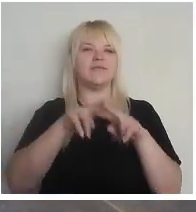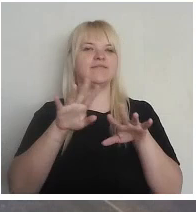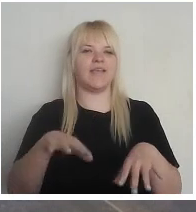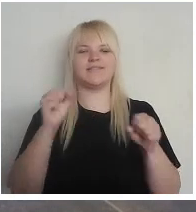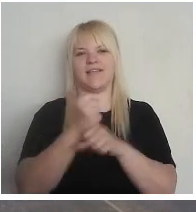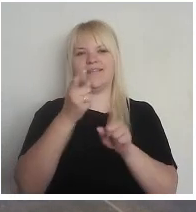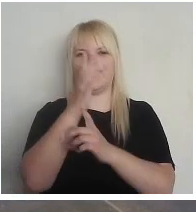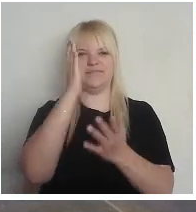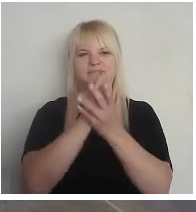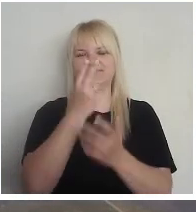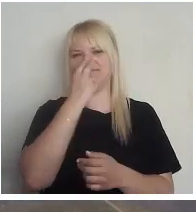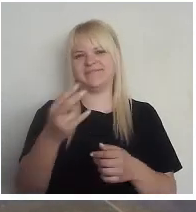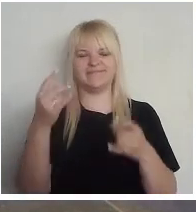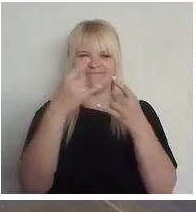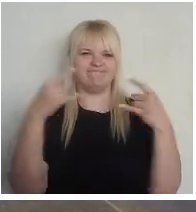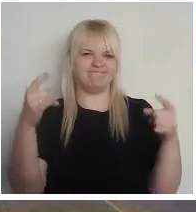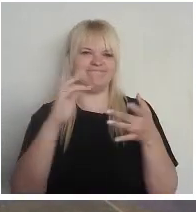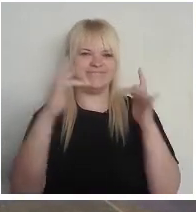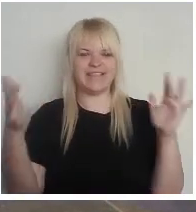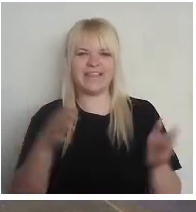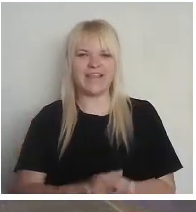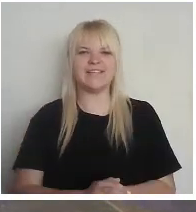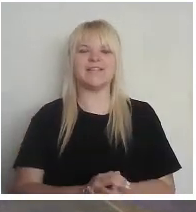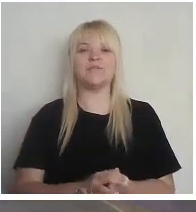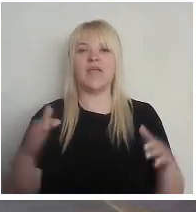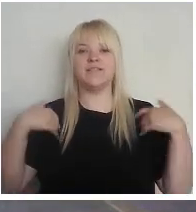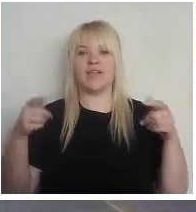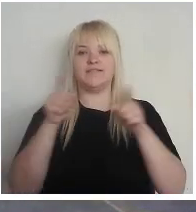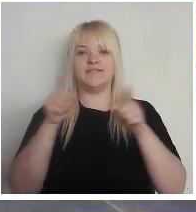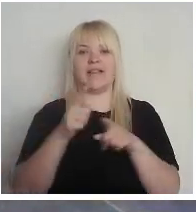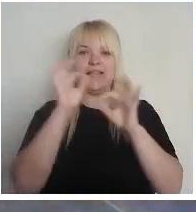Mūsu lieliskajiem runātājiem